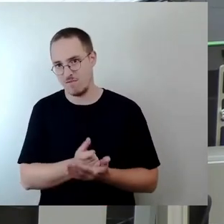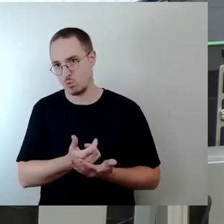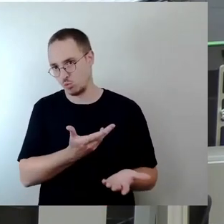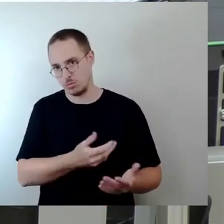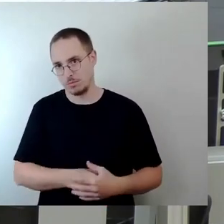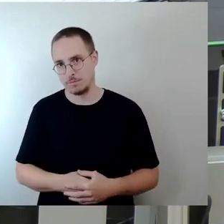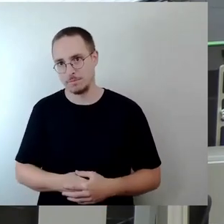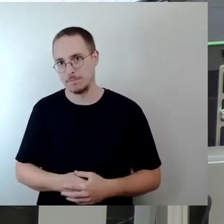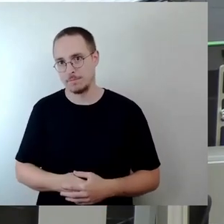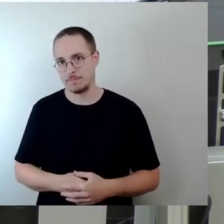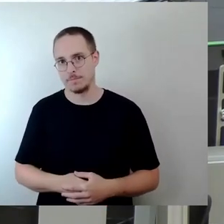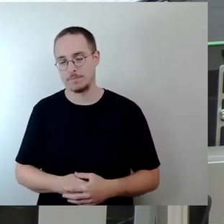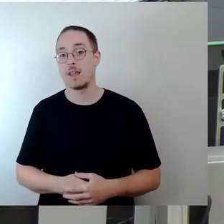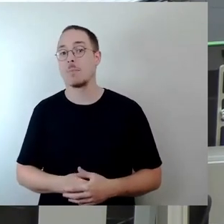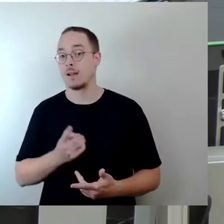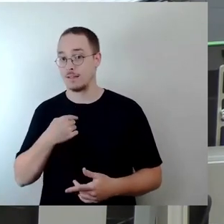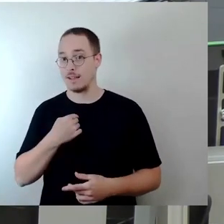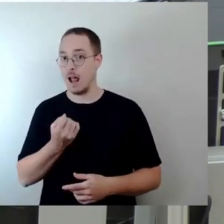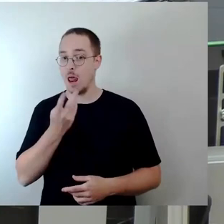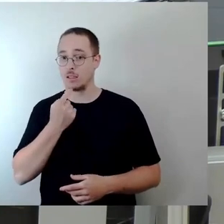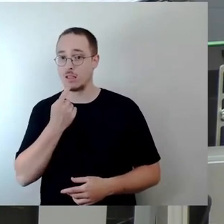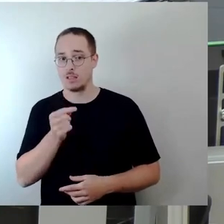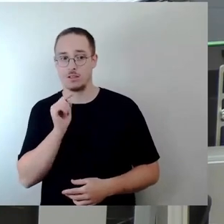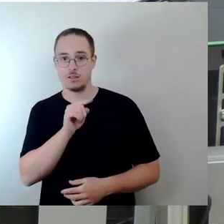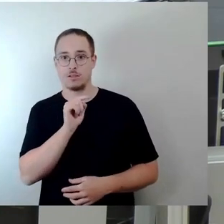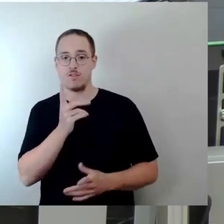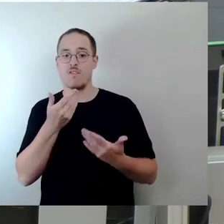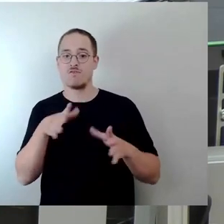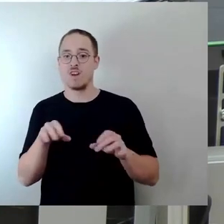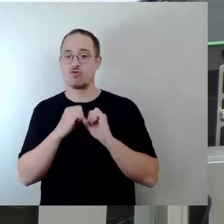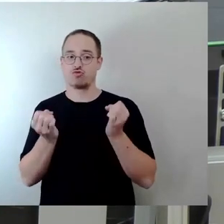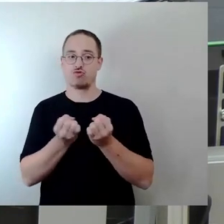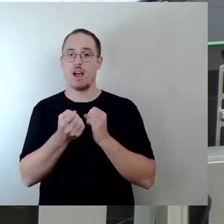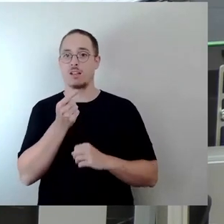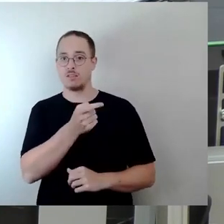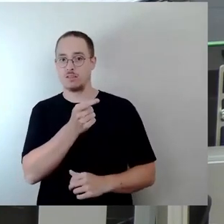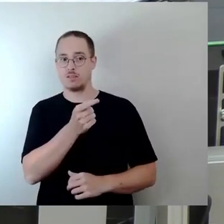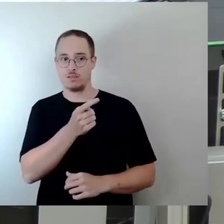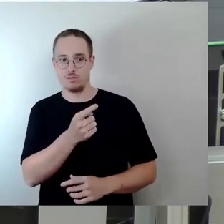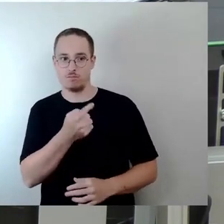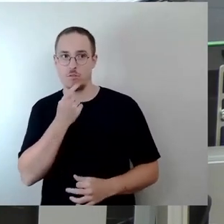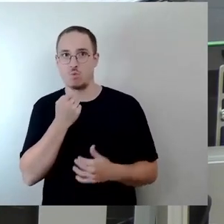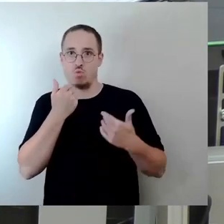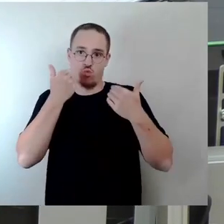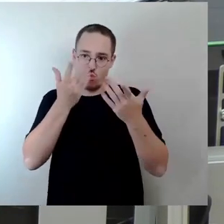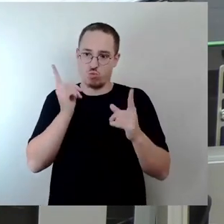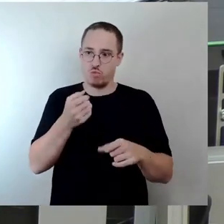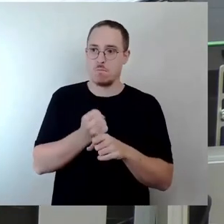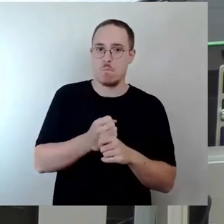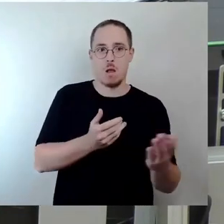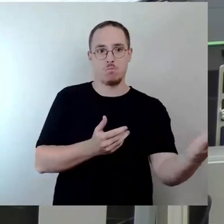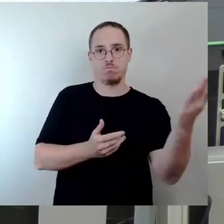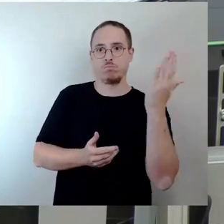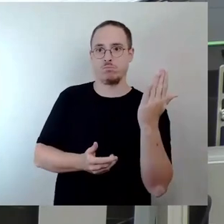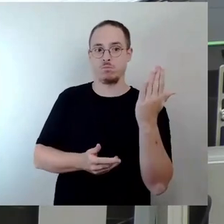kritisieren hier ganz deutlich, dass wir vom Freistaat hier vor vollendete Tatsachen gestellt wurden. Denn das ist es am Ende gewesen.